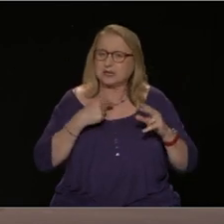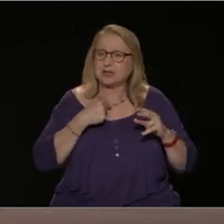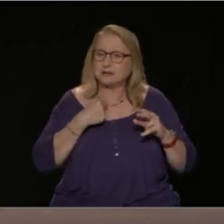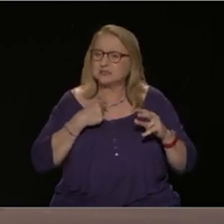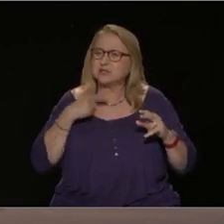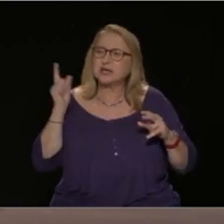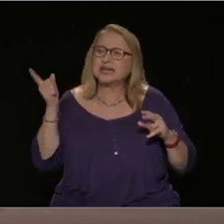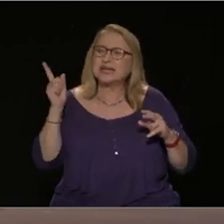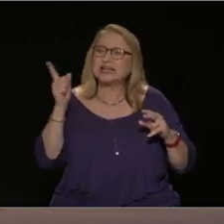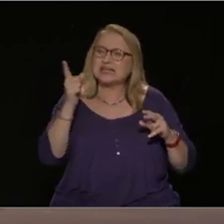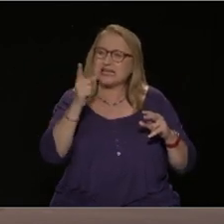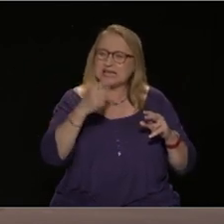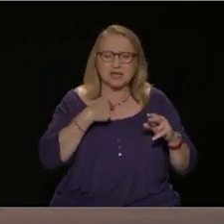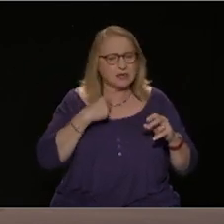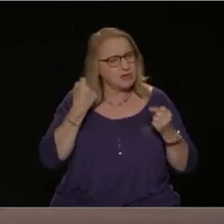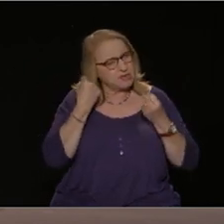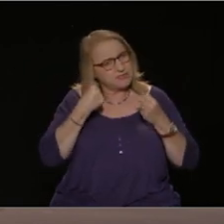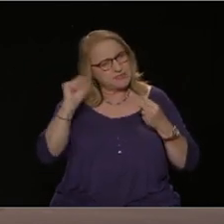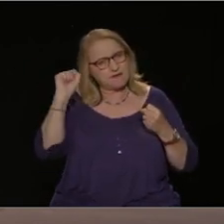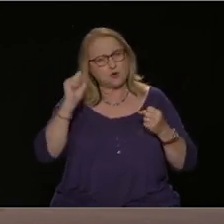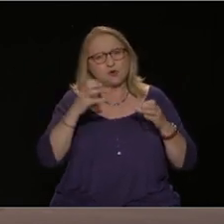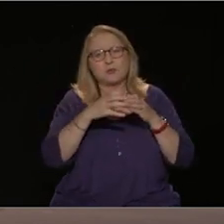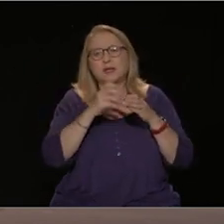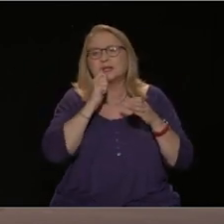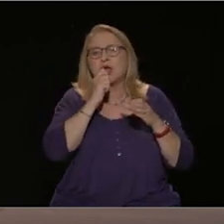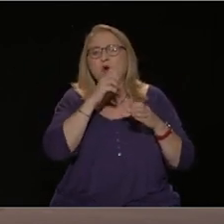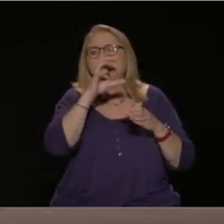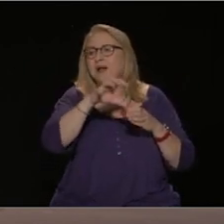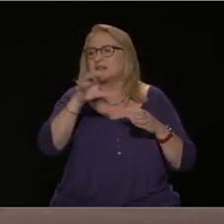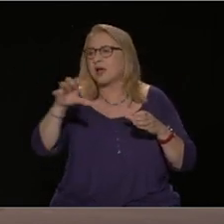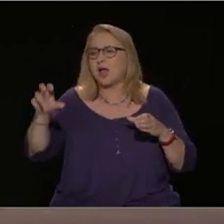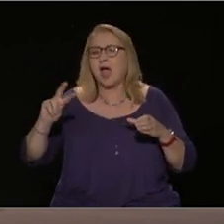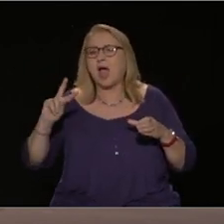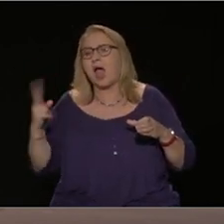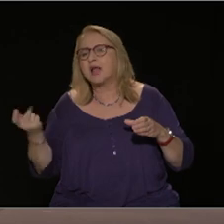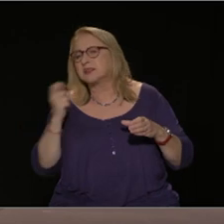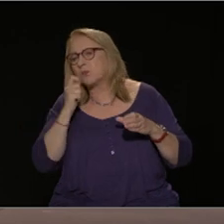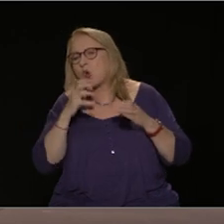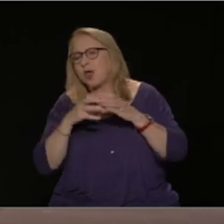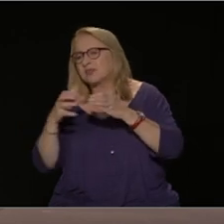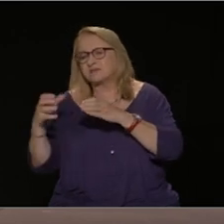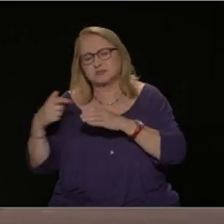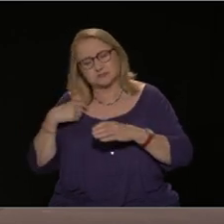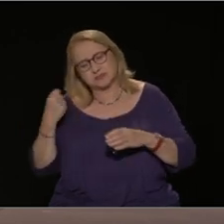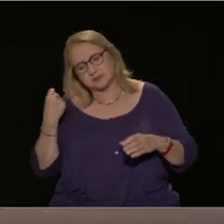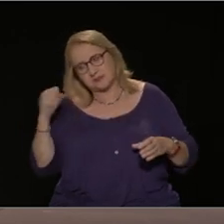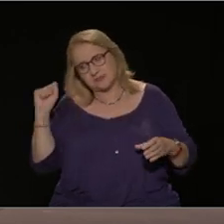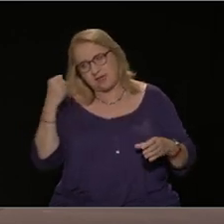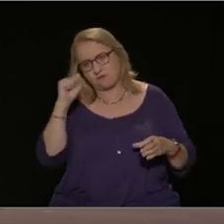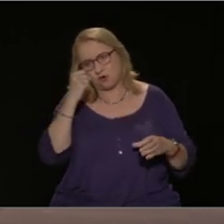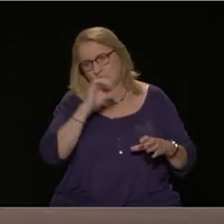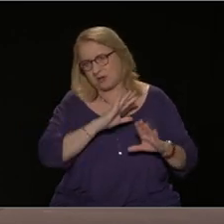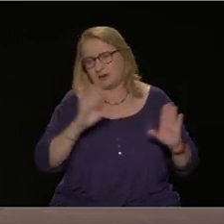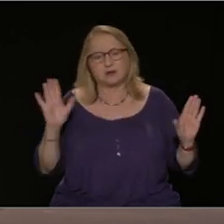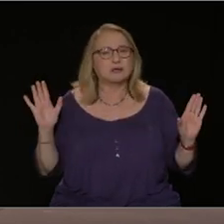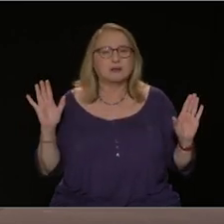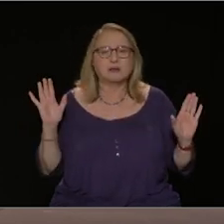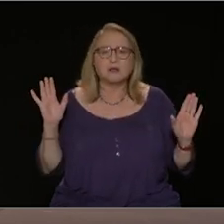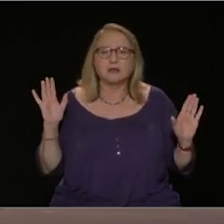κόμματα ή σχηματισμούς που εμφανίζονται στην αντιπολίτευση. Πιστεύουμε ότι αυτή είναι για παράδειγμα η ουσία